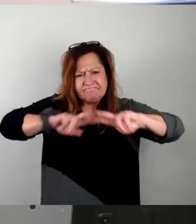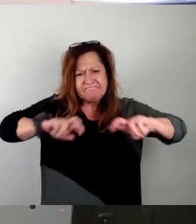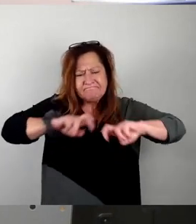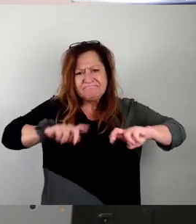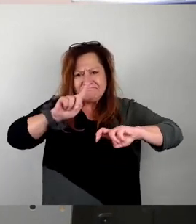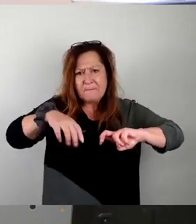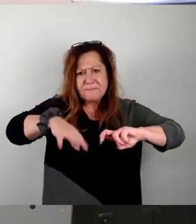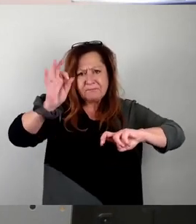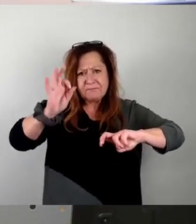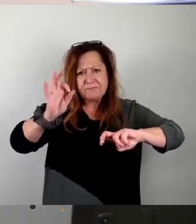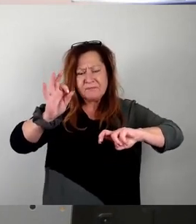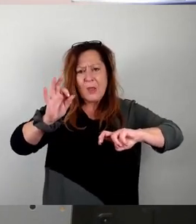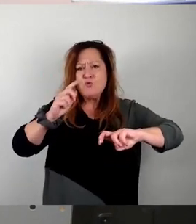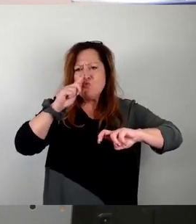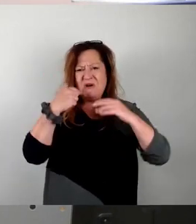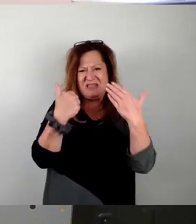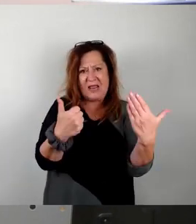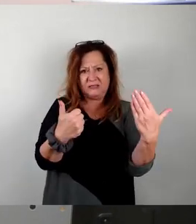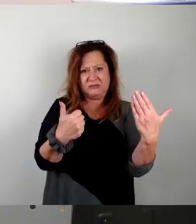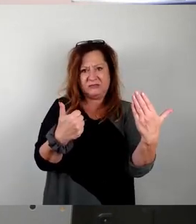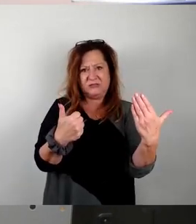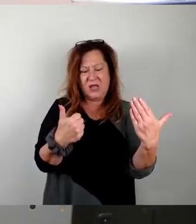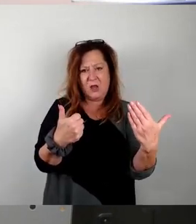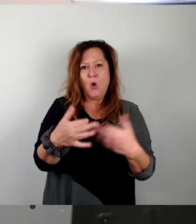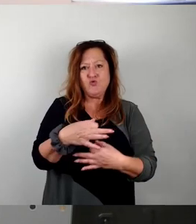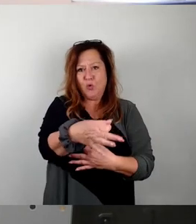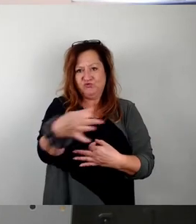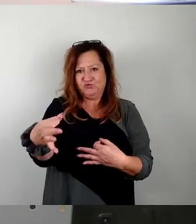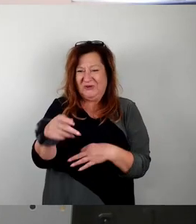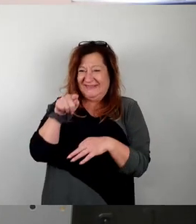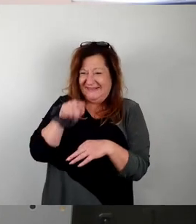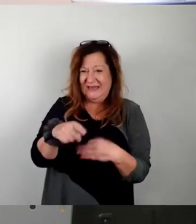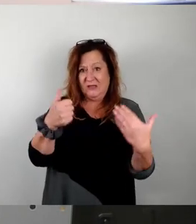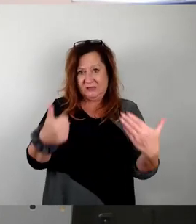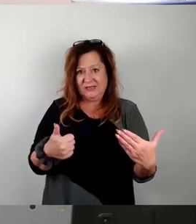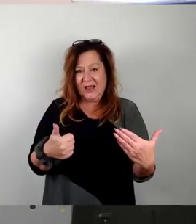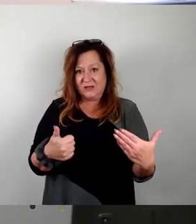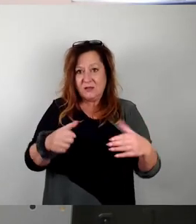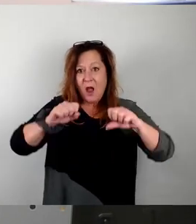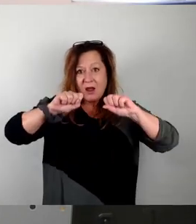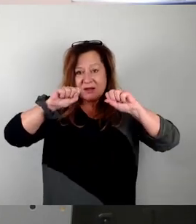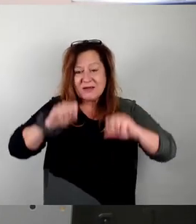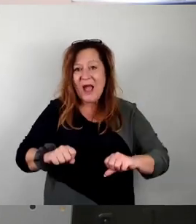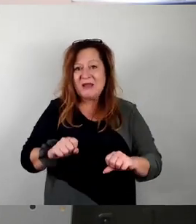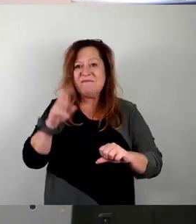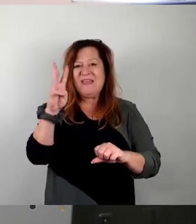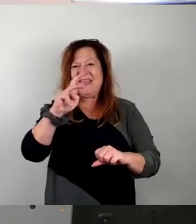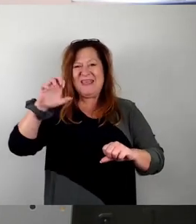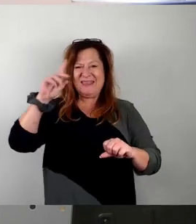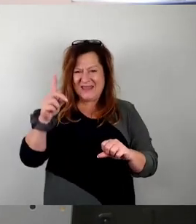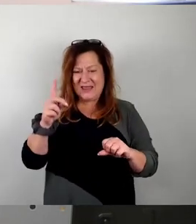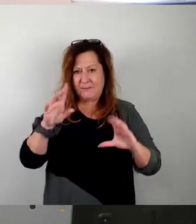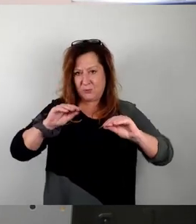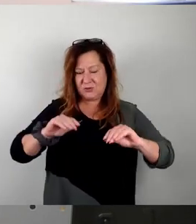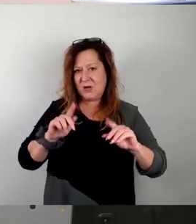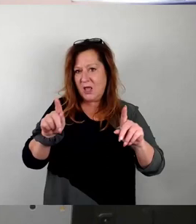ganze sechs Grundstücke betrifft, die überhaupt dafür in Frage kämen, dass sie in die WID eingelegt werden könnten. Also das ist